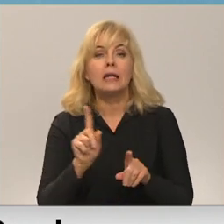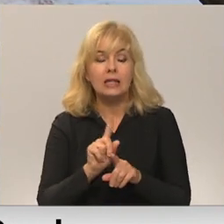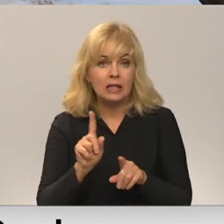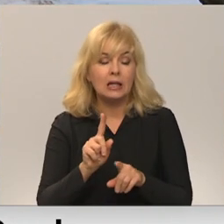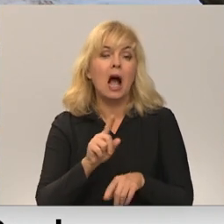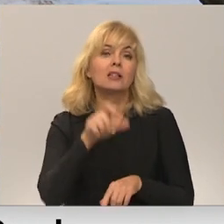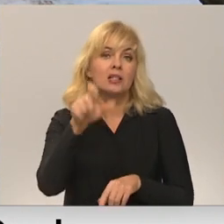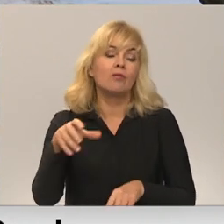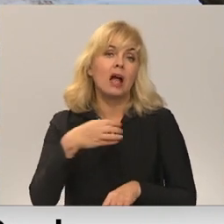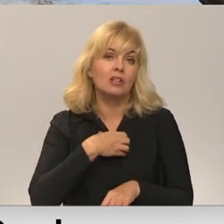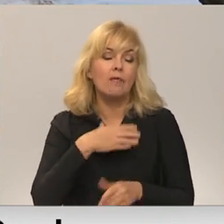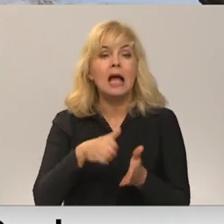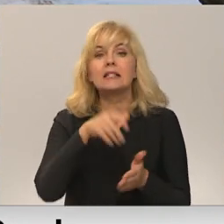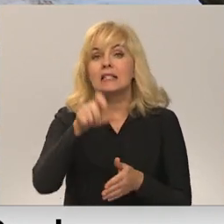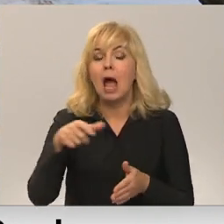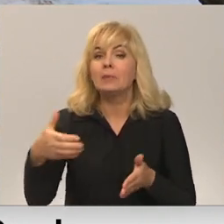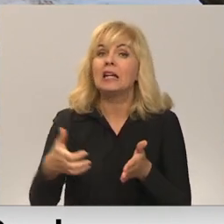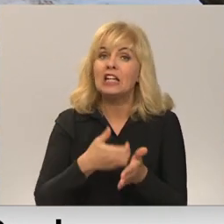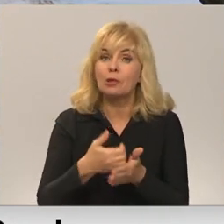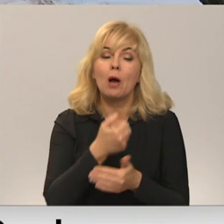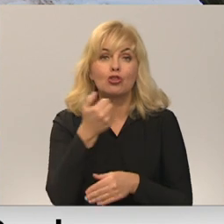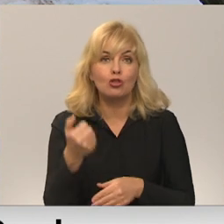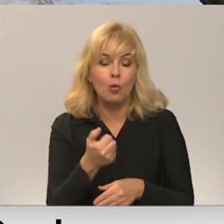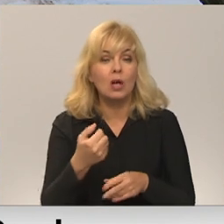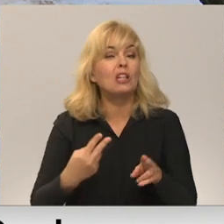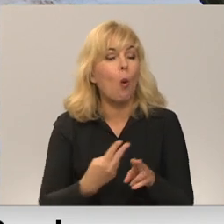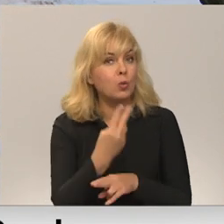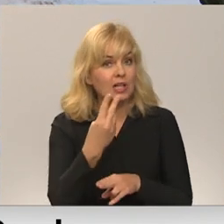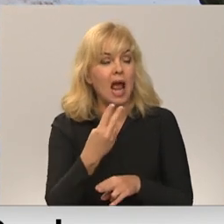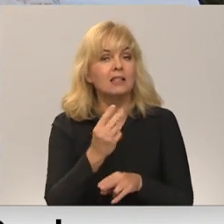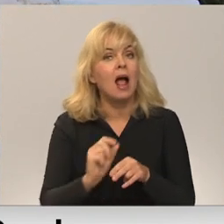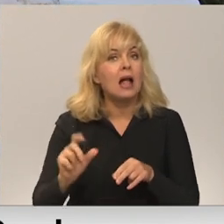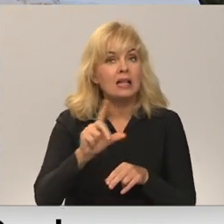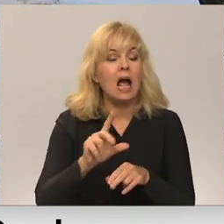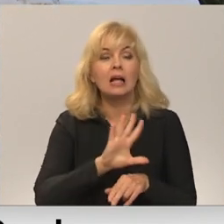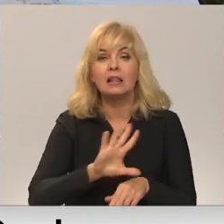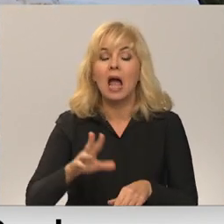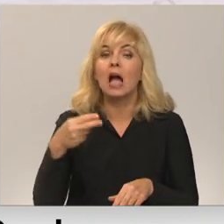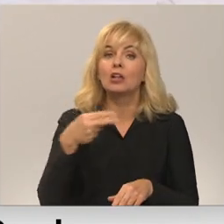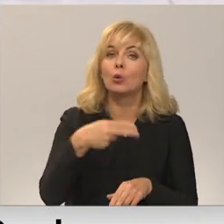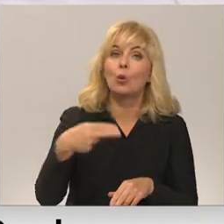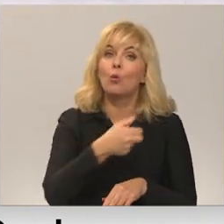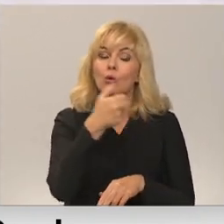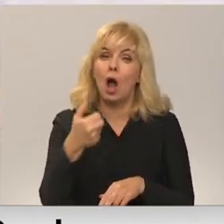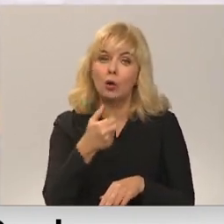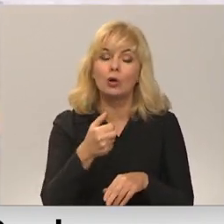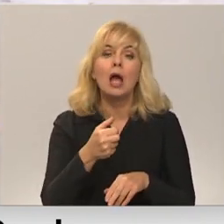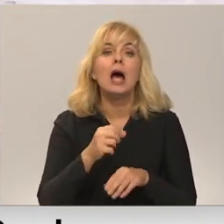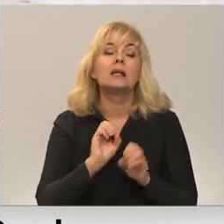ka cilvēks limo. Sētnieku iztrūkums šogad bijis gandrīz divkārt lielāks nekā 2020. gadā norādā